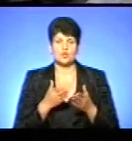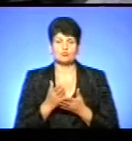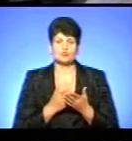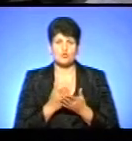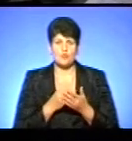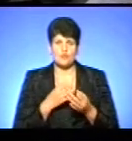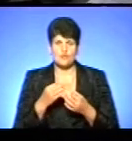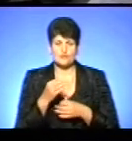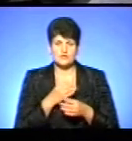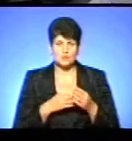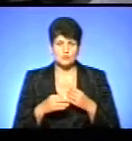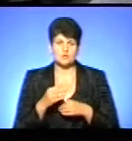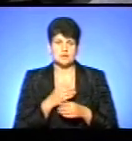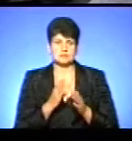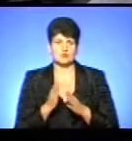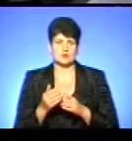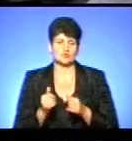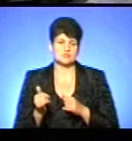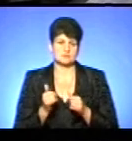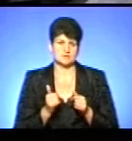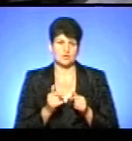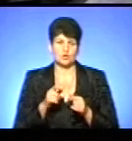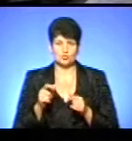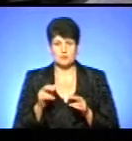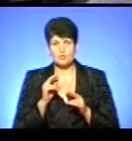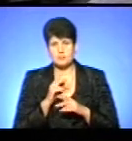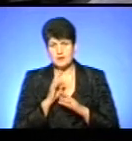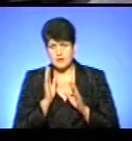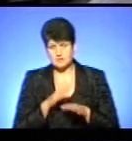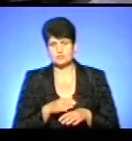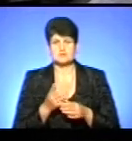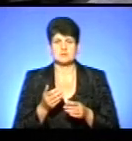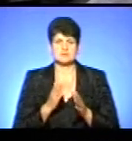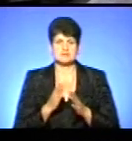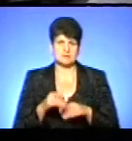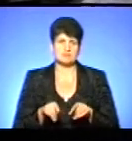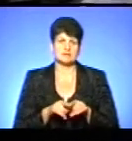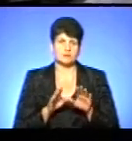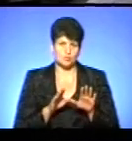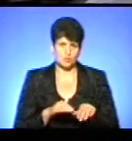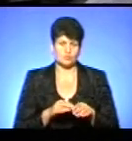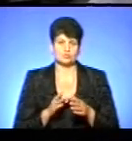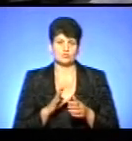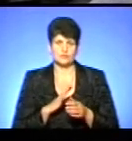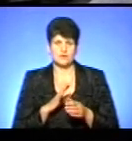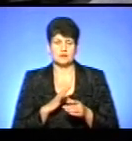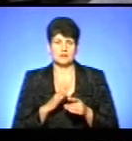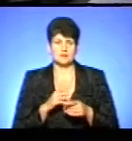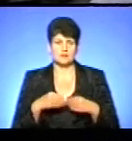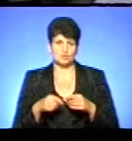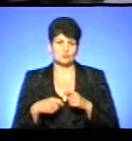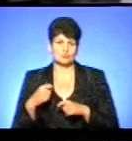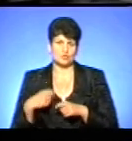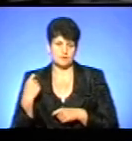консультації щодо програмного забезпечення. Як би там не було, люди помиляються. Ну, системи також, які смірять час від часу доїть збою.